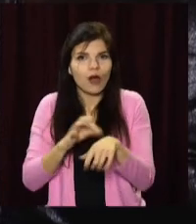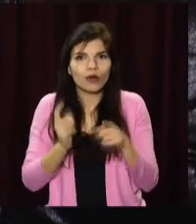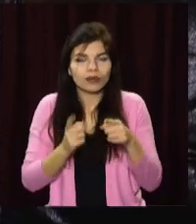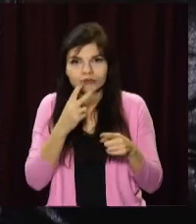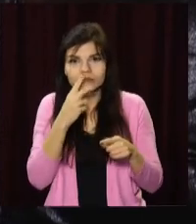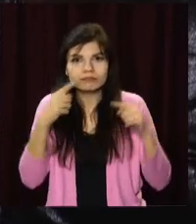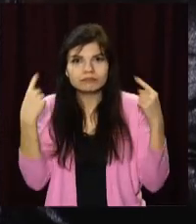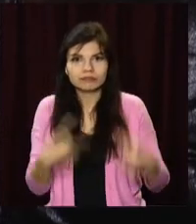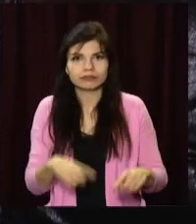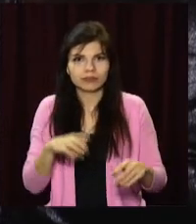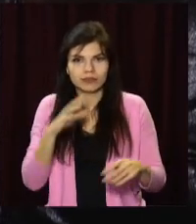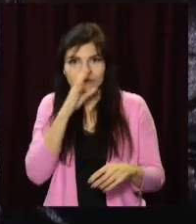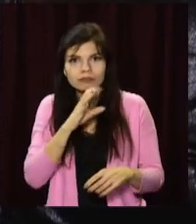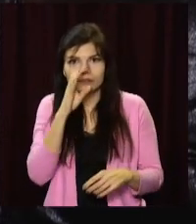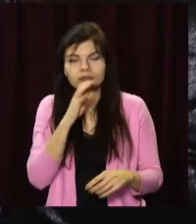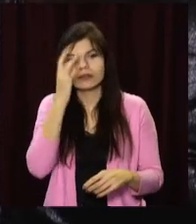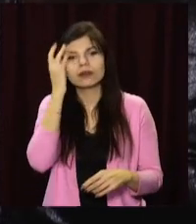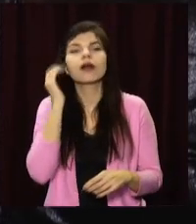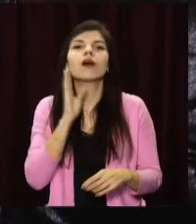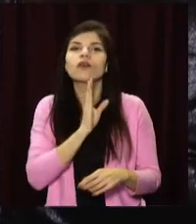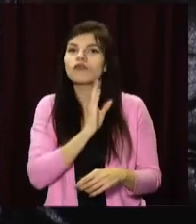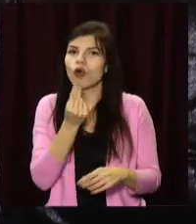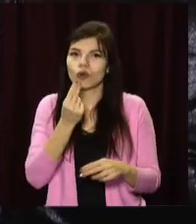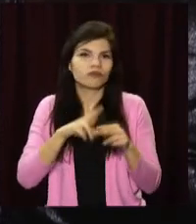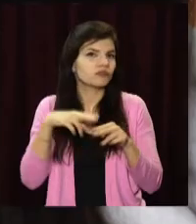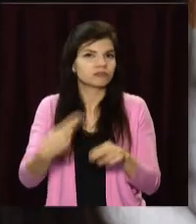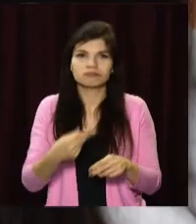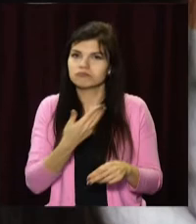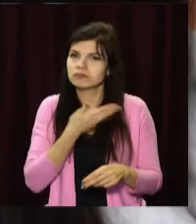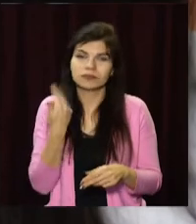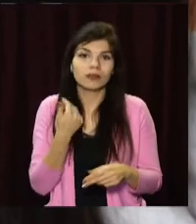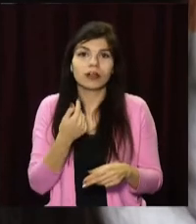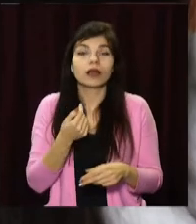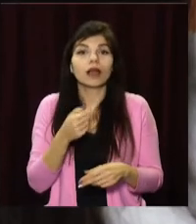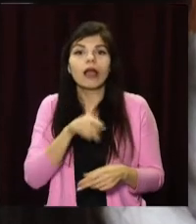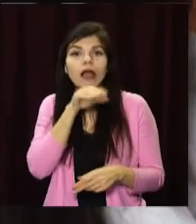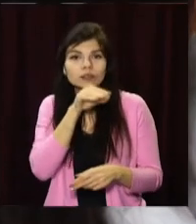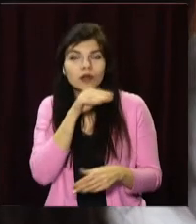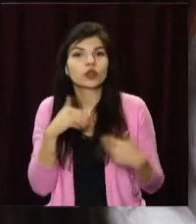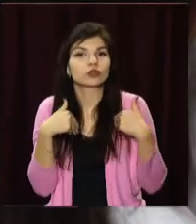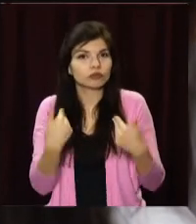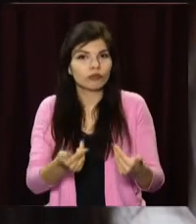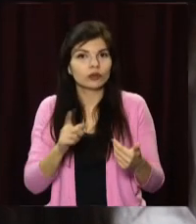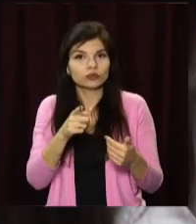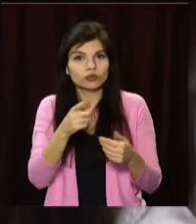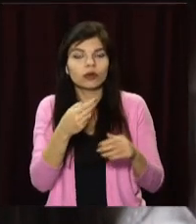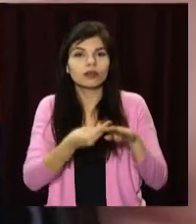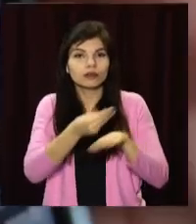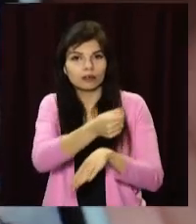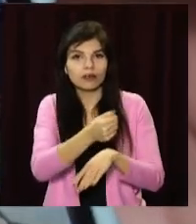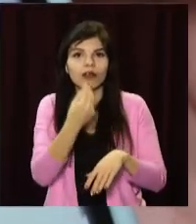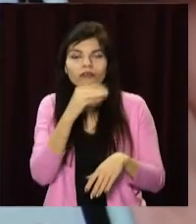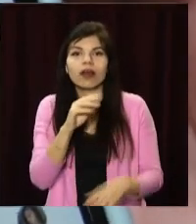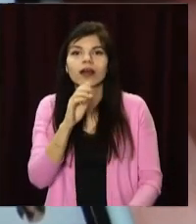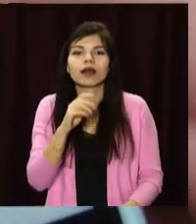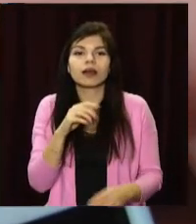шкіру. Це шкірою далеко не пахло. Гроші дівчині так і не повернули. Аби не опинитися в подібній